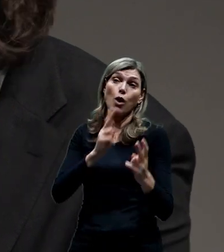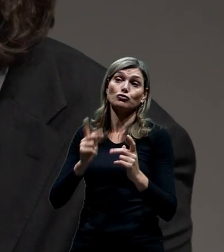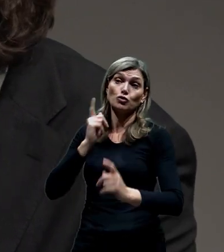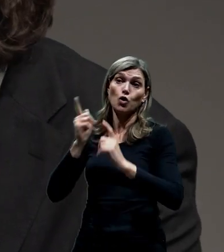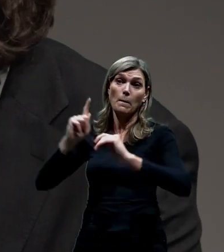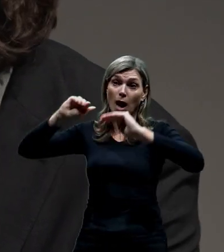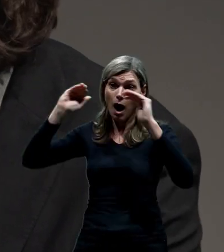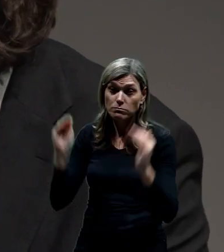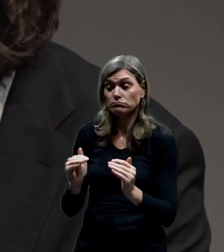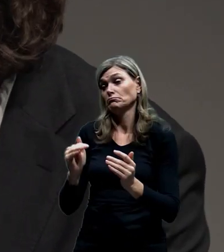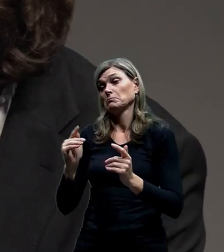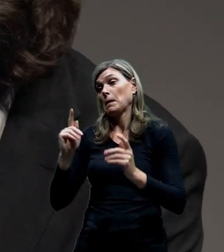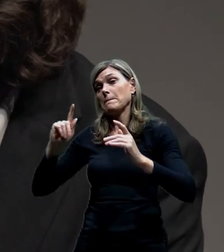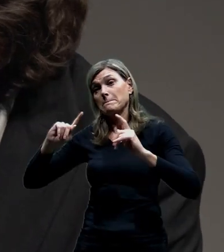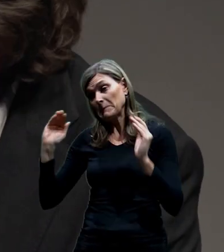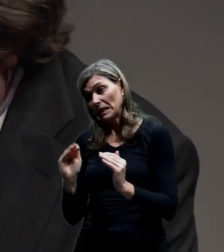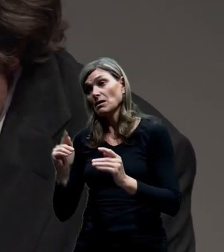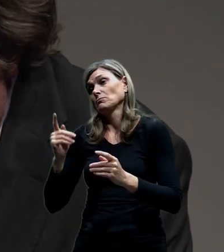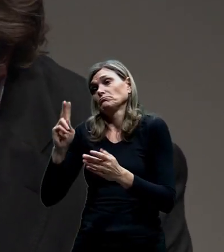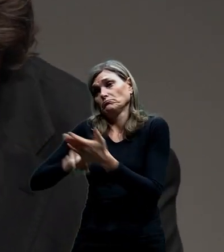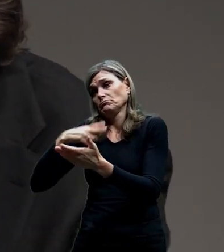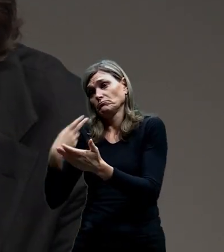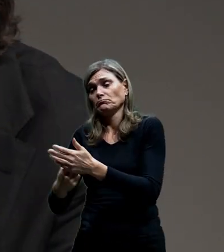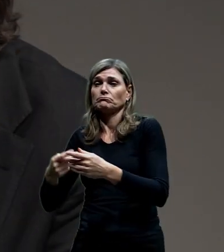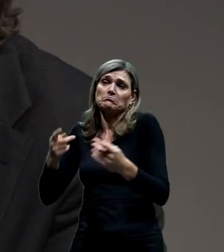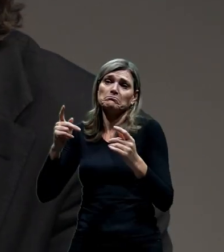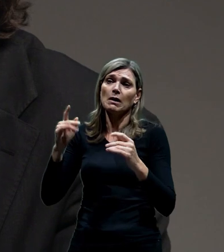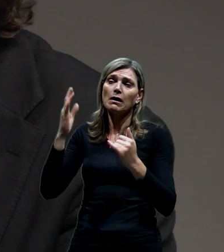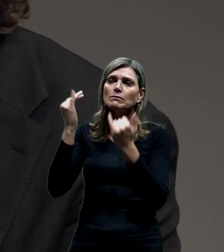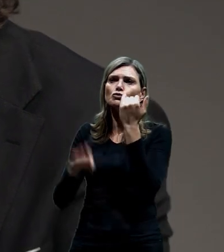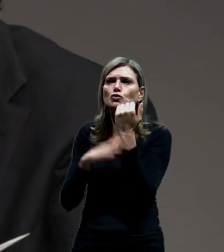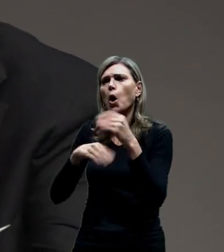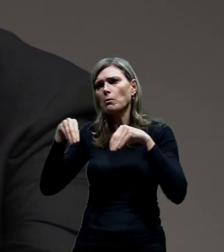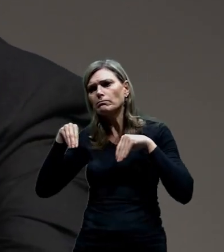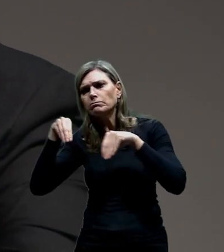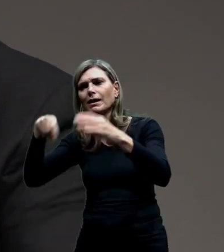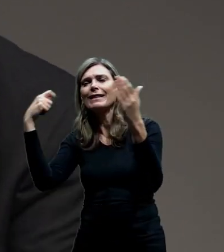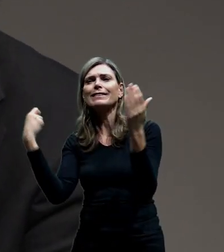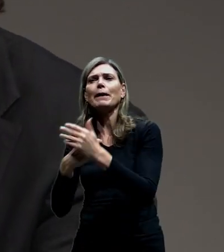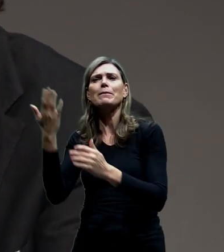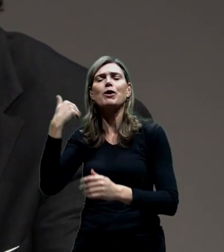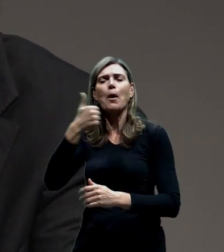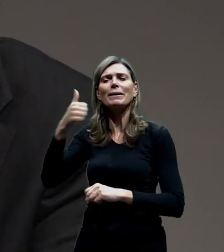redukovat, doplnit tam zeleň a zachovat ten prvorepublikový charakter